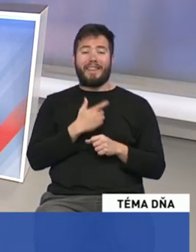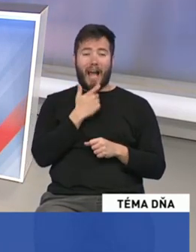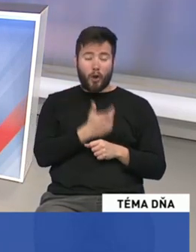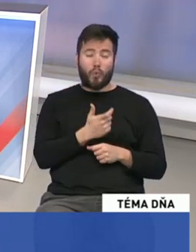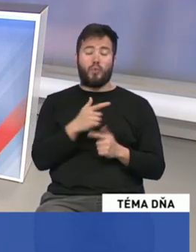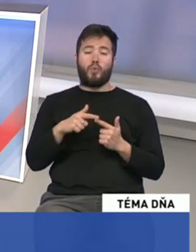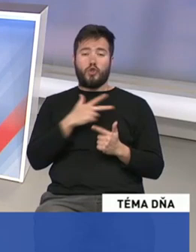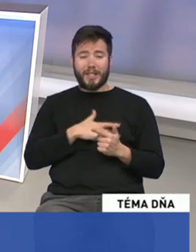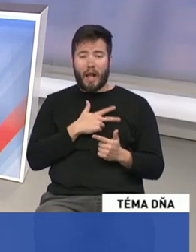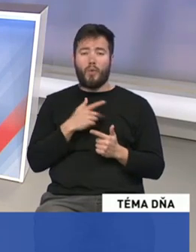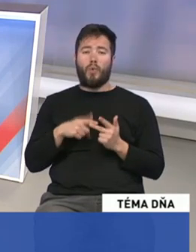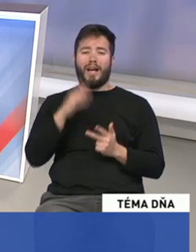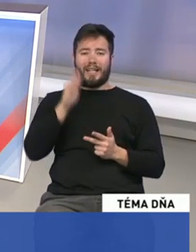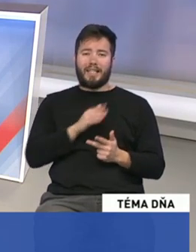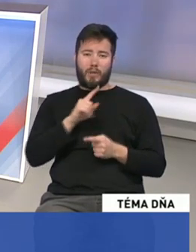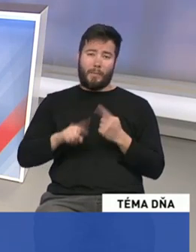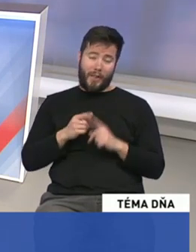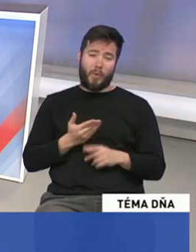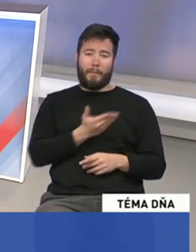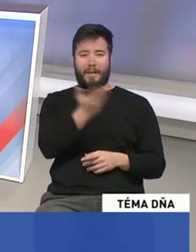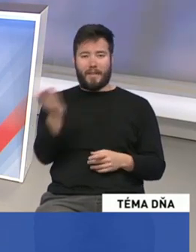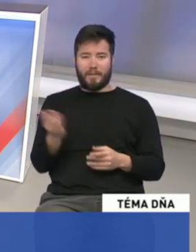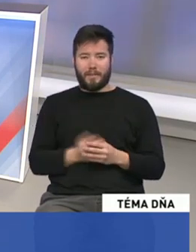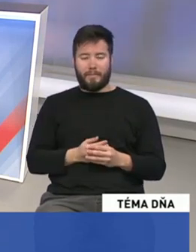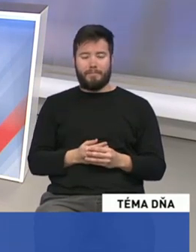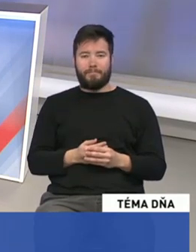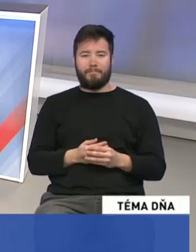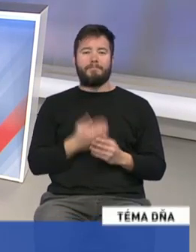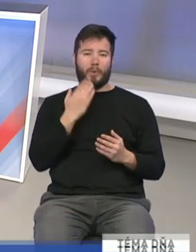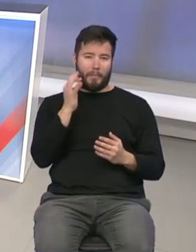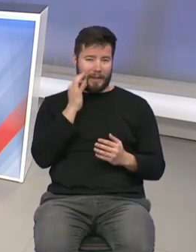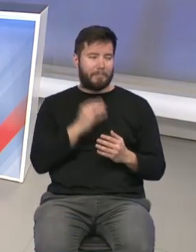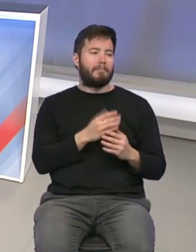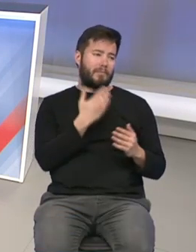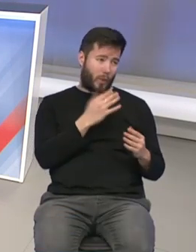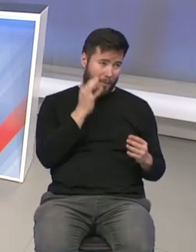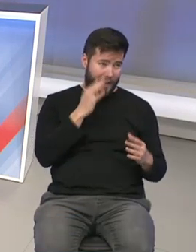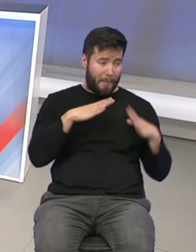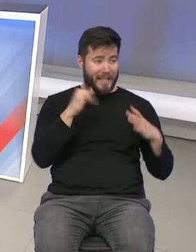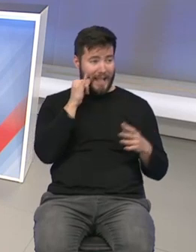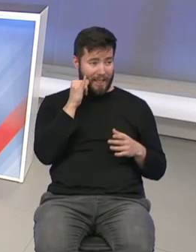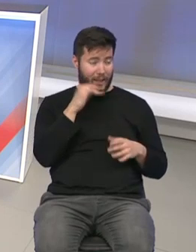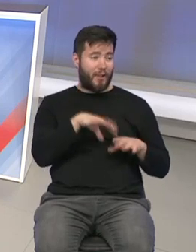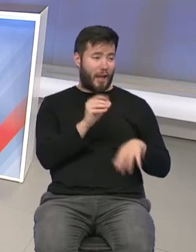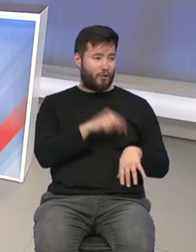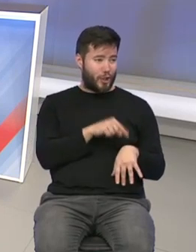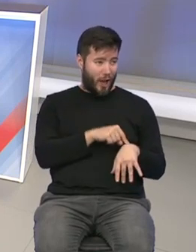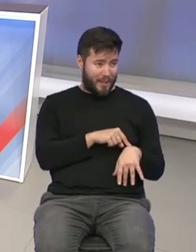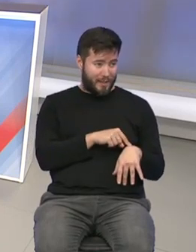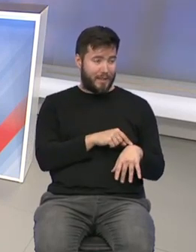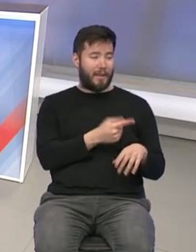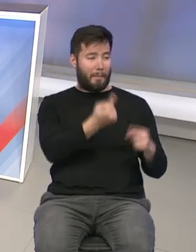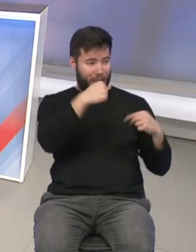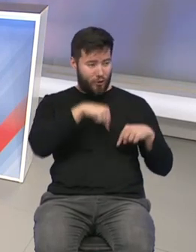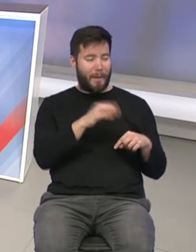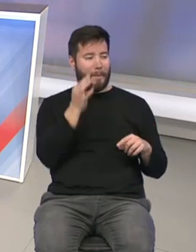kresťanskú politiku pre rodinu. Dopovedzte, prosím. vás. Ďakujem veľmi pekne. Ďakujem pekne, pán Zelník, že ste si našli čas pre naši div, ako už ste prišli do štúdia. Pekný večer.